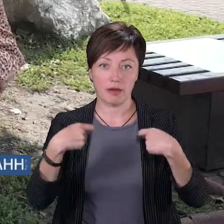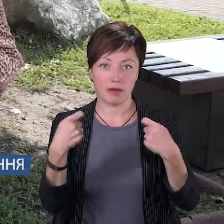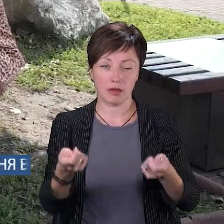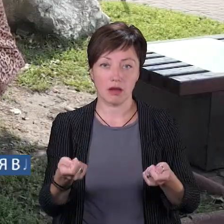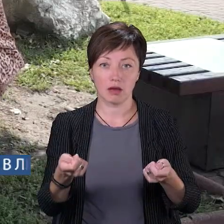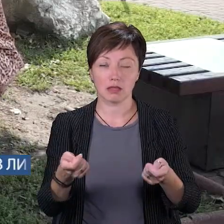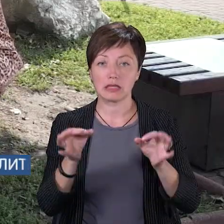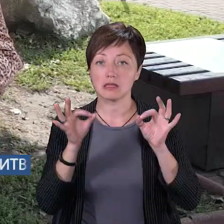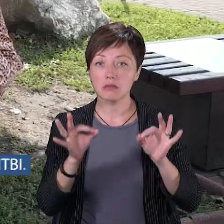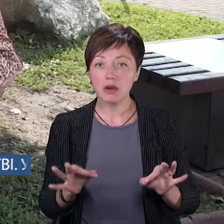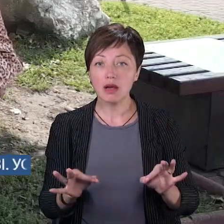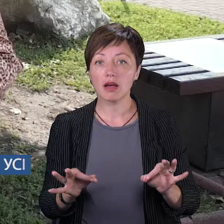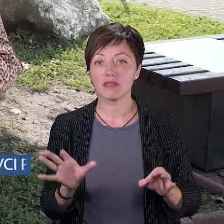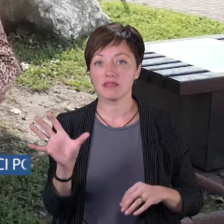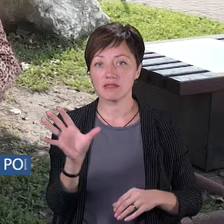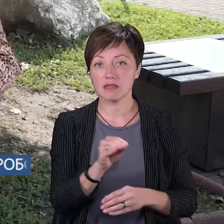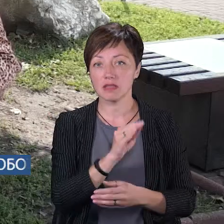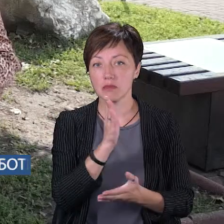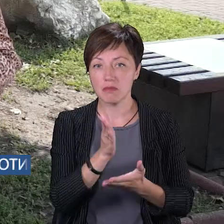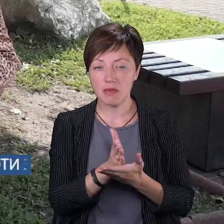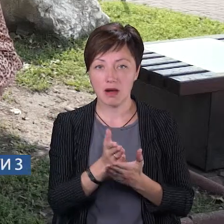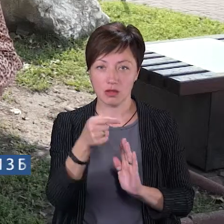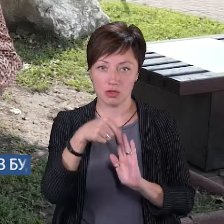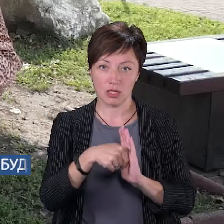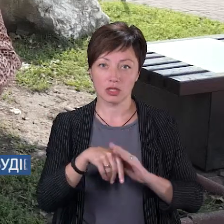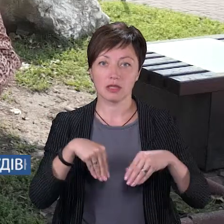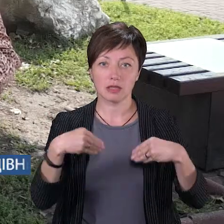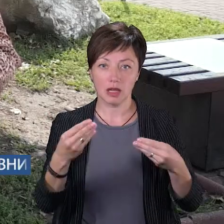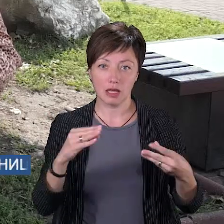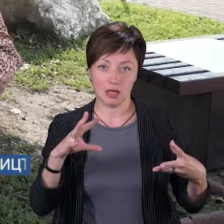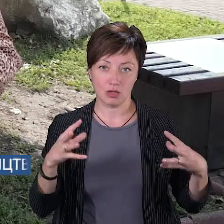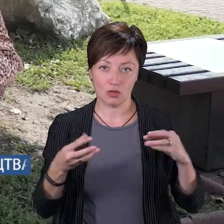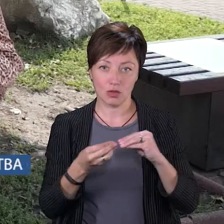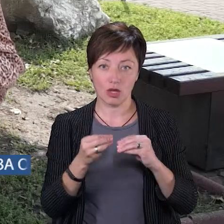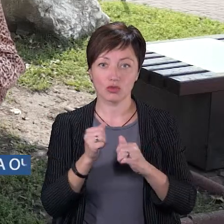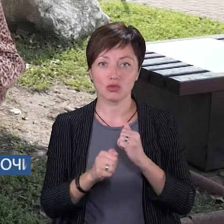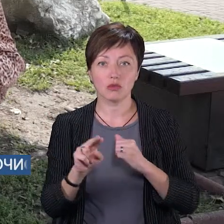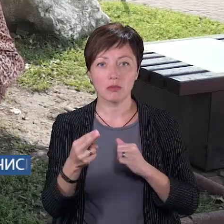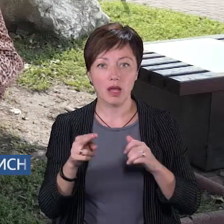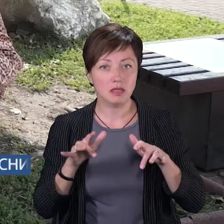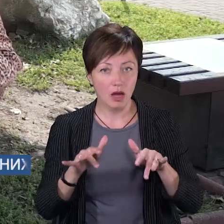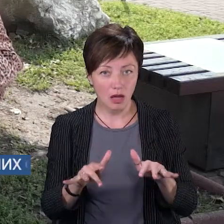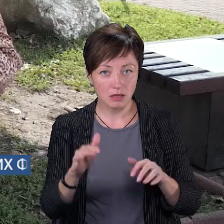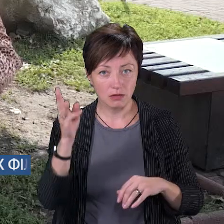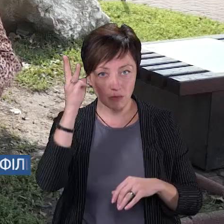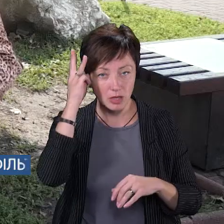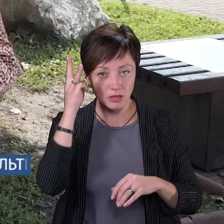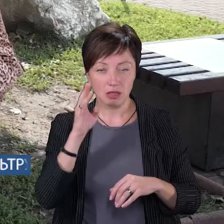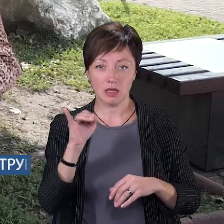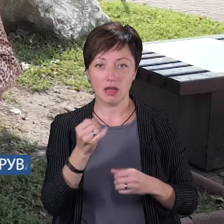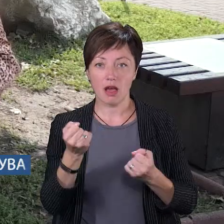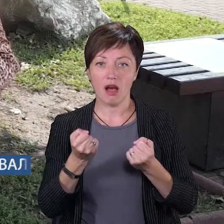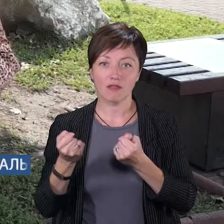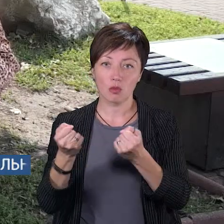І насправді це все має значення, і це все дає свій результат. І щоп'ятничні акції у Хмельницькому, і